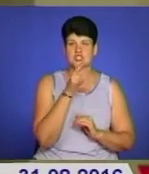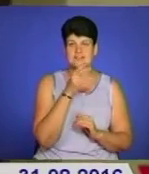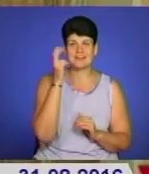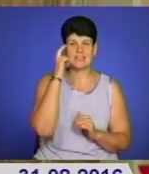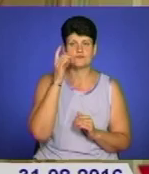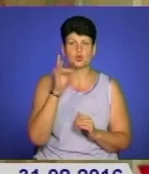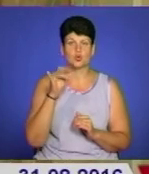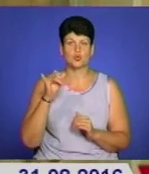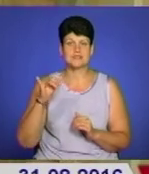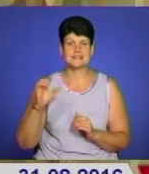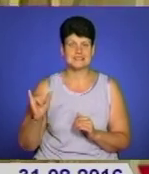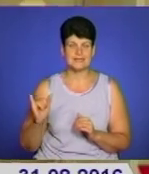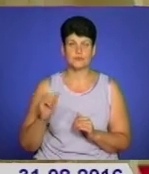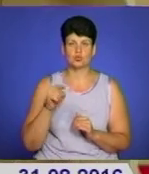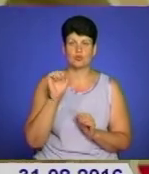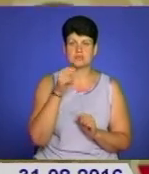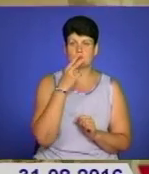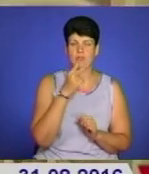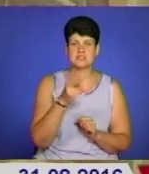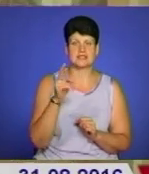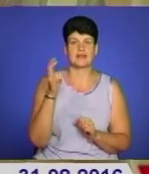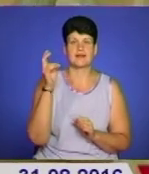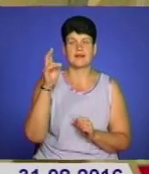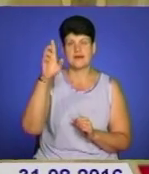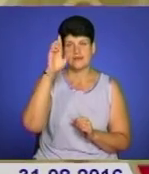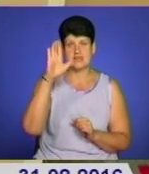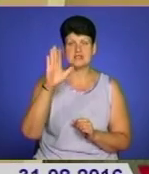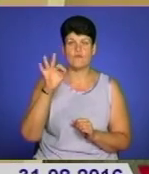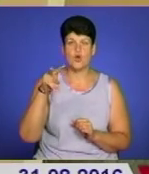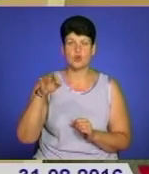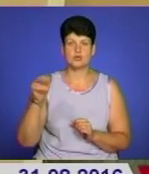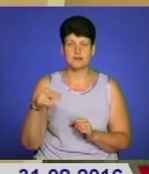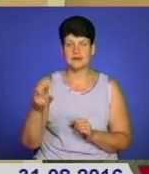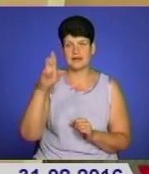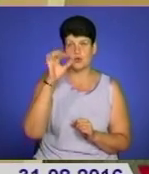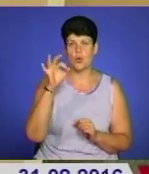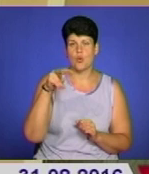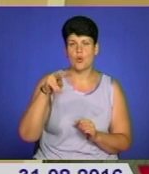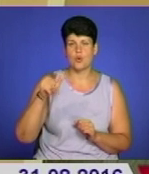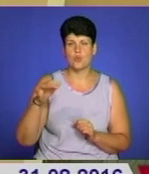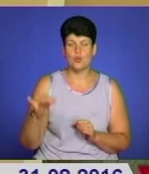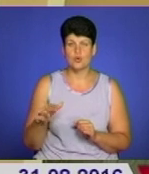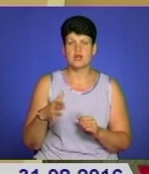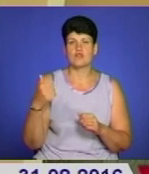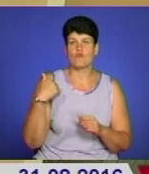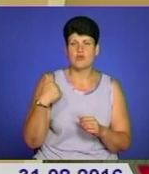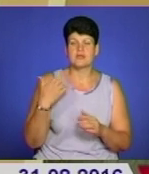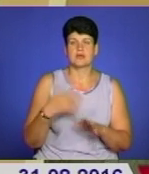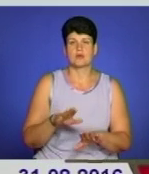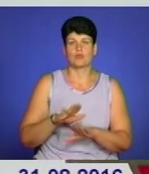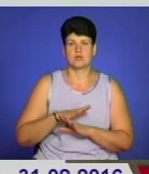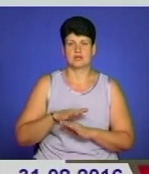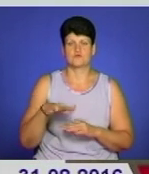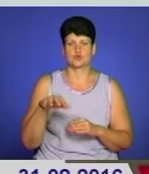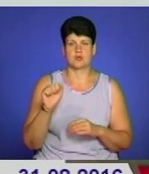Росії. Тут можна побачити і князя Володимира, княгиню Ольгу, запорожців, героїв Небесної Сотні та воїнів, які полягли в зоні